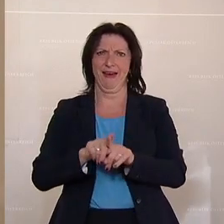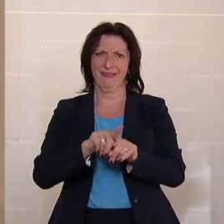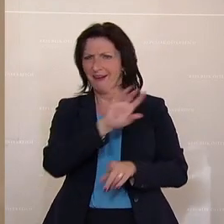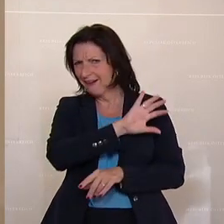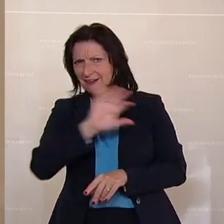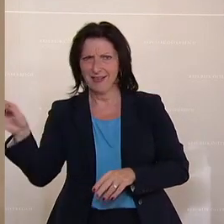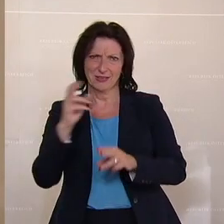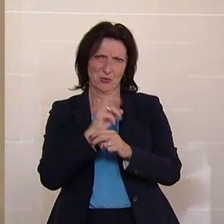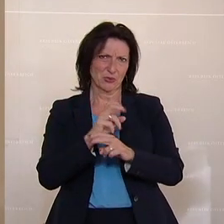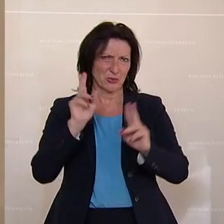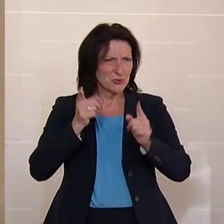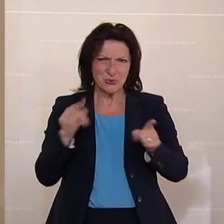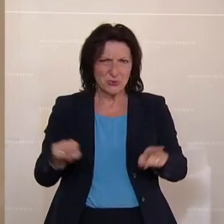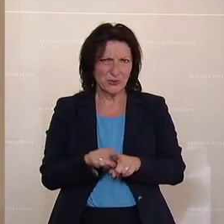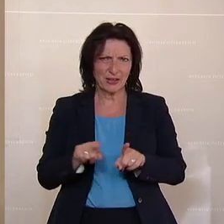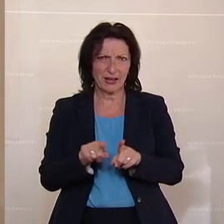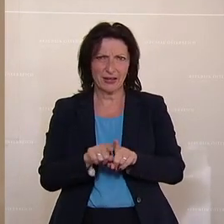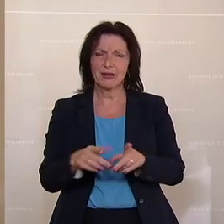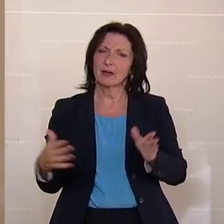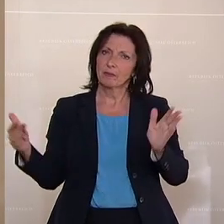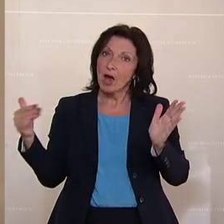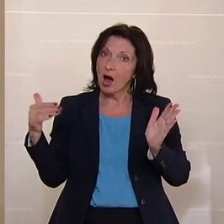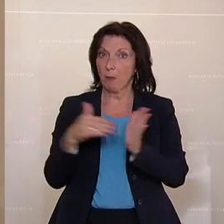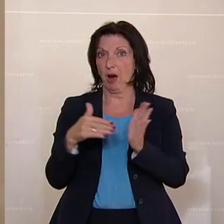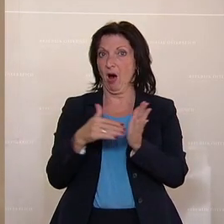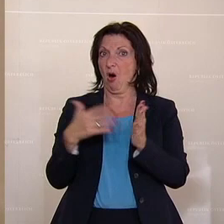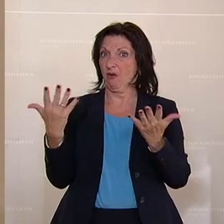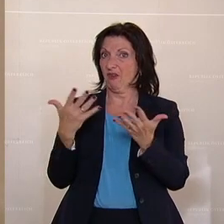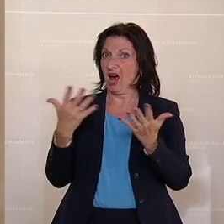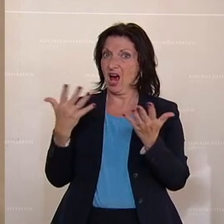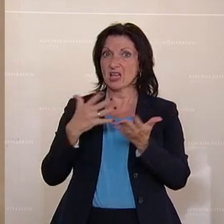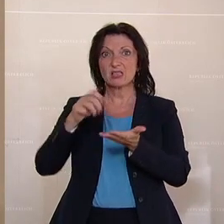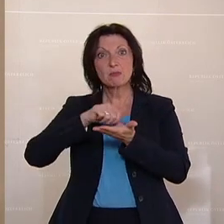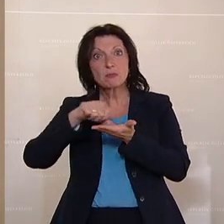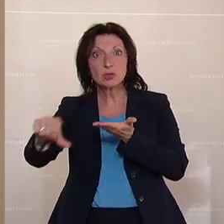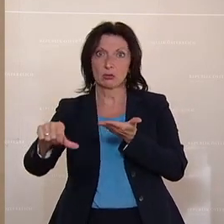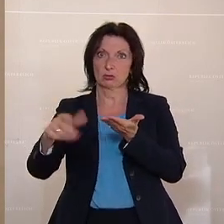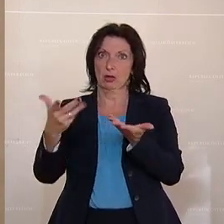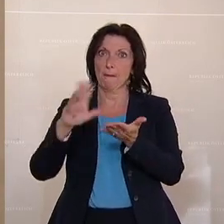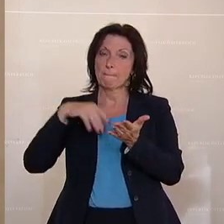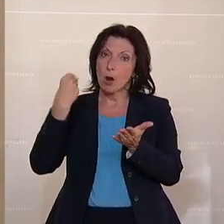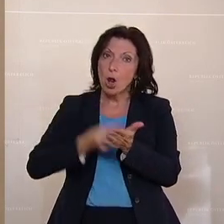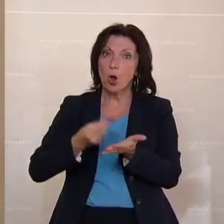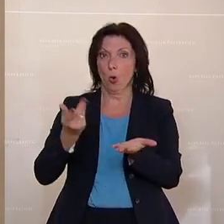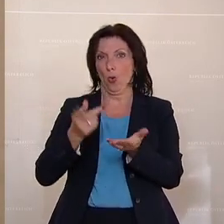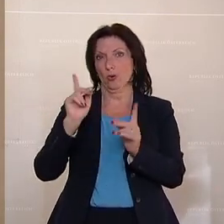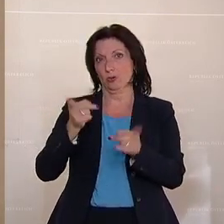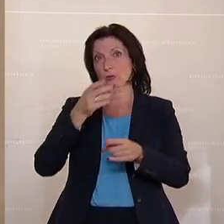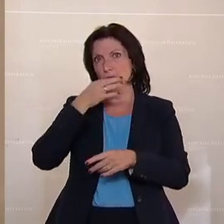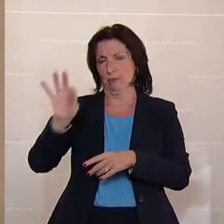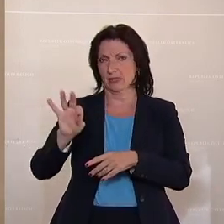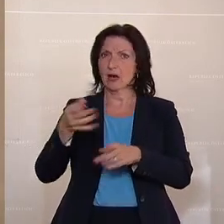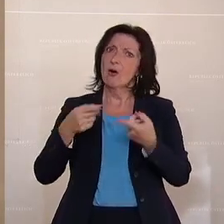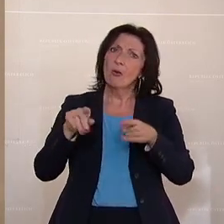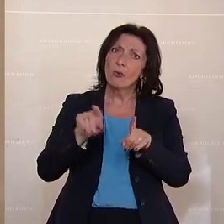gleichlautend ist. Es braucht eine Attraktivierung der Besoldungs und der Belohnungsmöglichkeiten. Und es